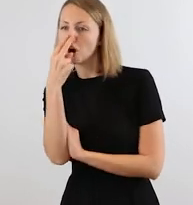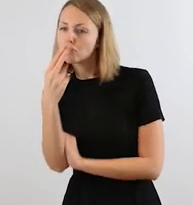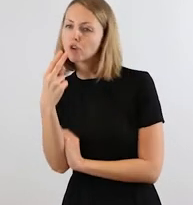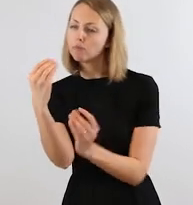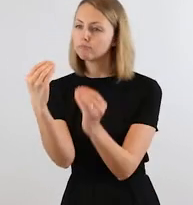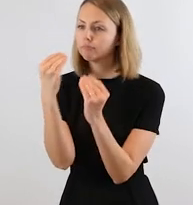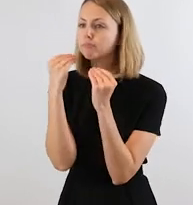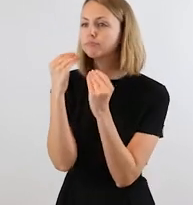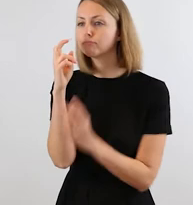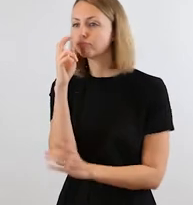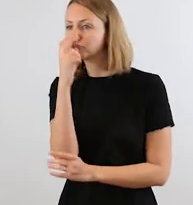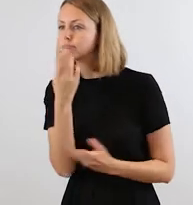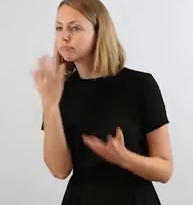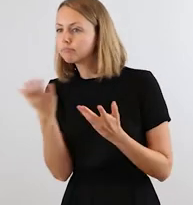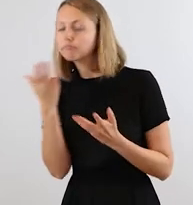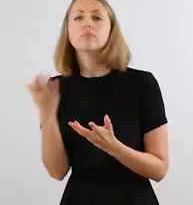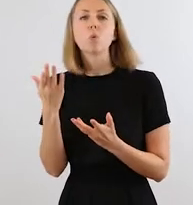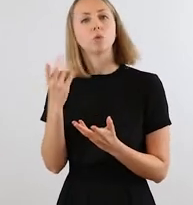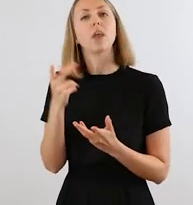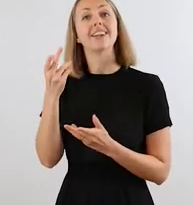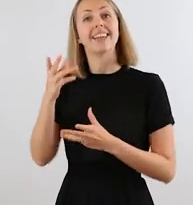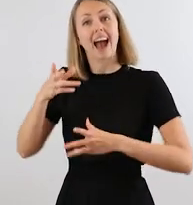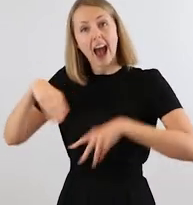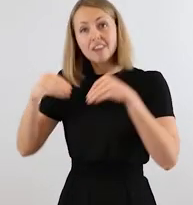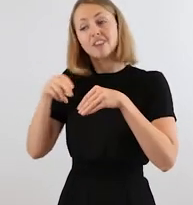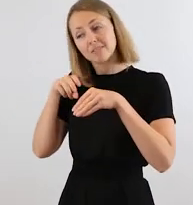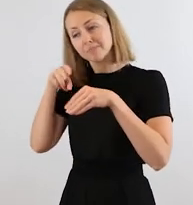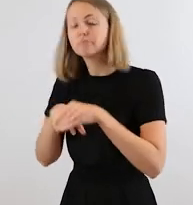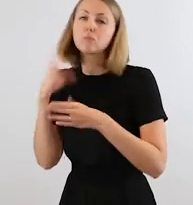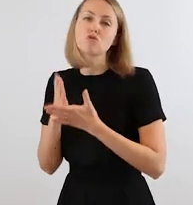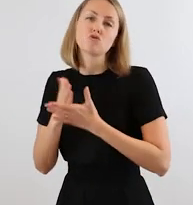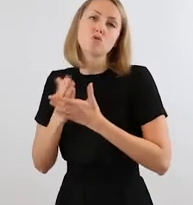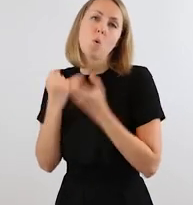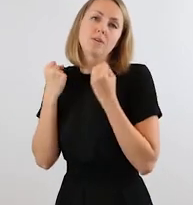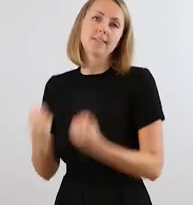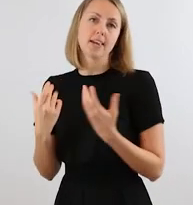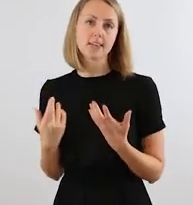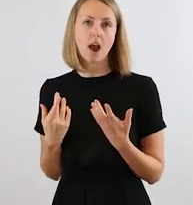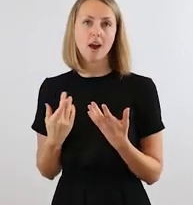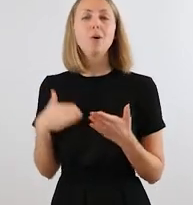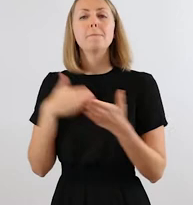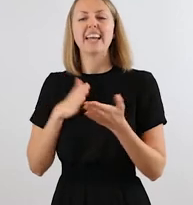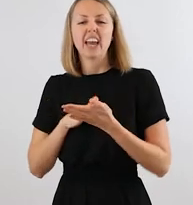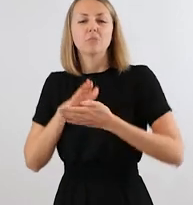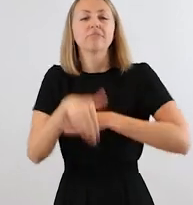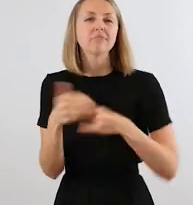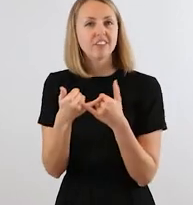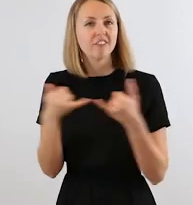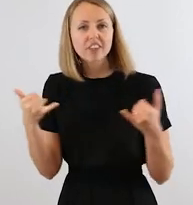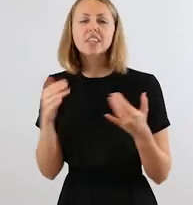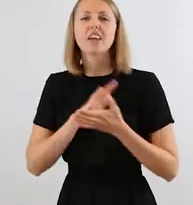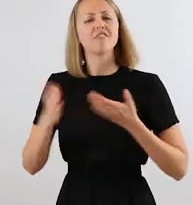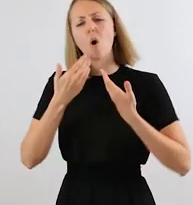habe auch Probevorlesungen machen können und habe mich dann schon recht sicher gefühlt, als ich ins Studium gestartet bin. Überwunden habe ich